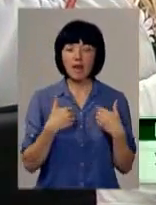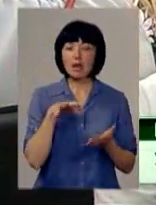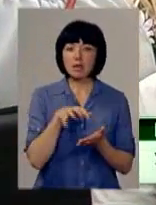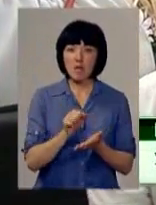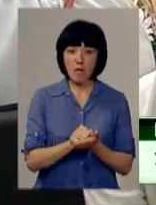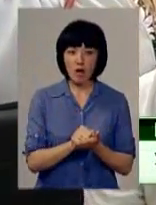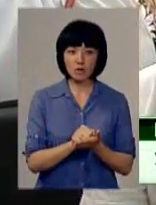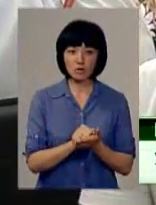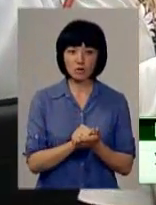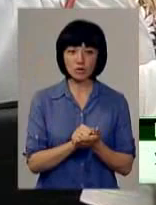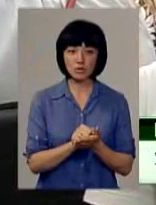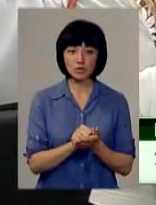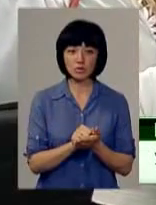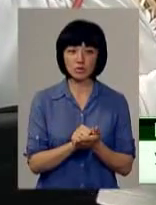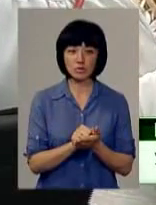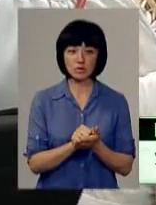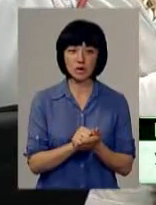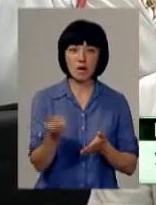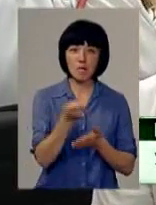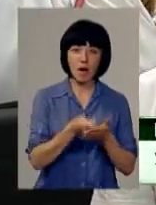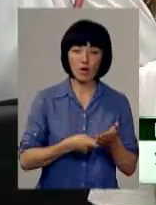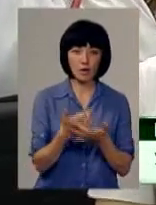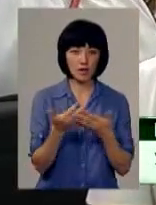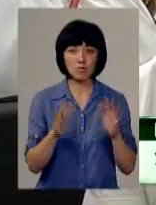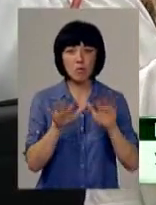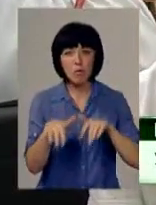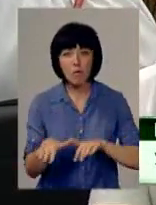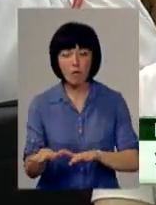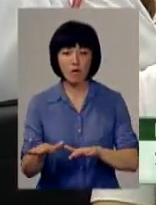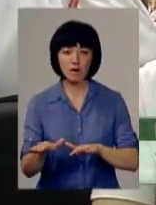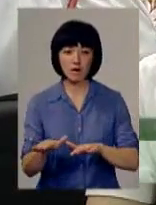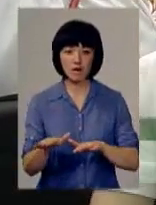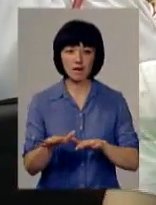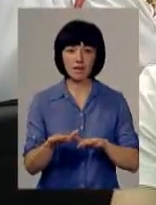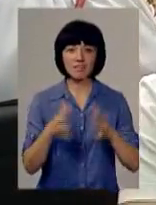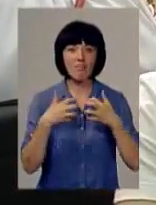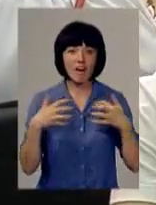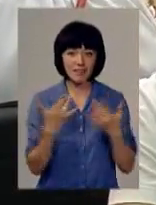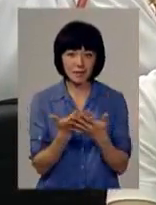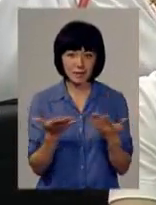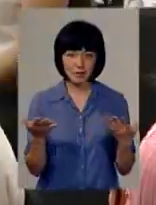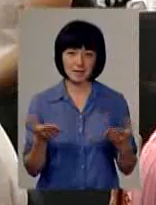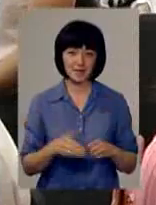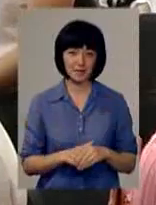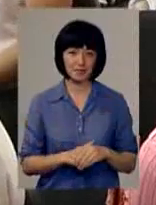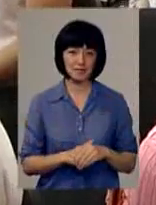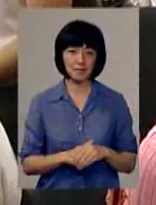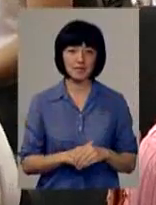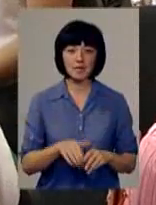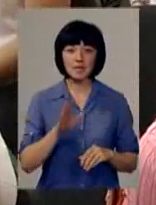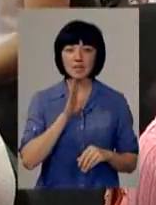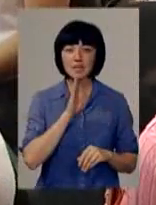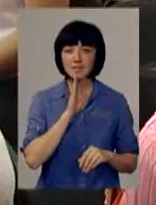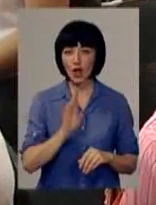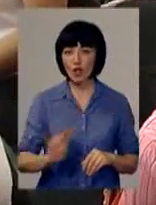з мамою, малюємо всяке, море, діти, білочка така. Малюємо». Маргарита з